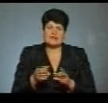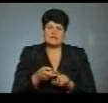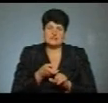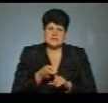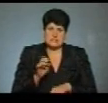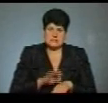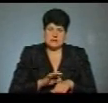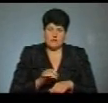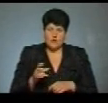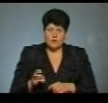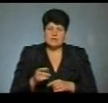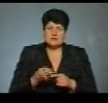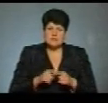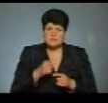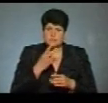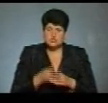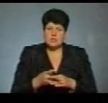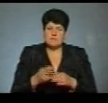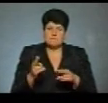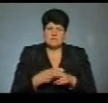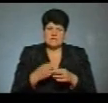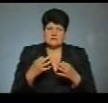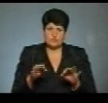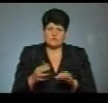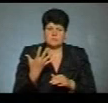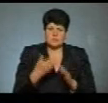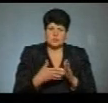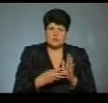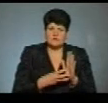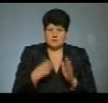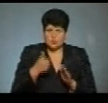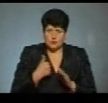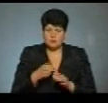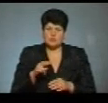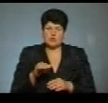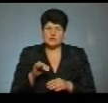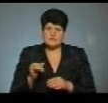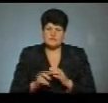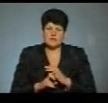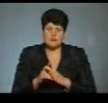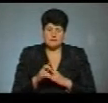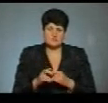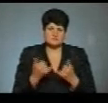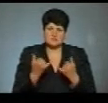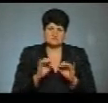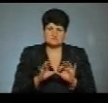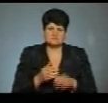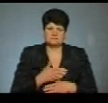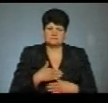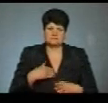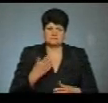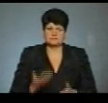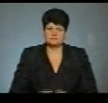захворюванням. Стаття передбачає позбавлення волі від 5 до 8 років. У Почаєвській лаврі цю ситуацію наразі не коментують.